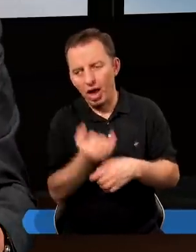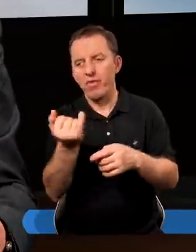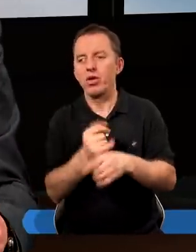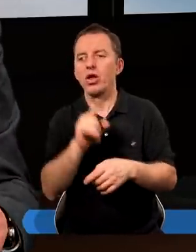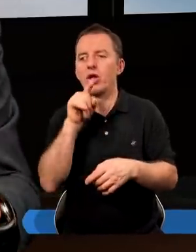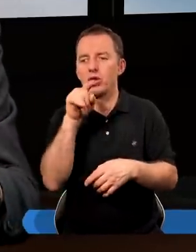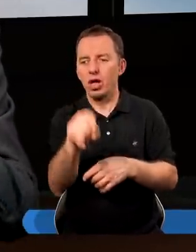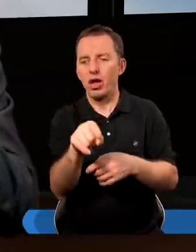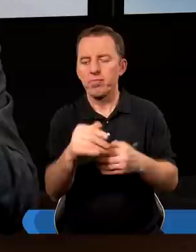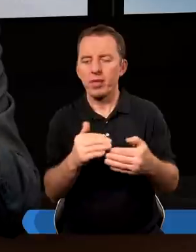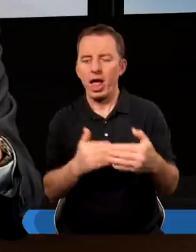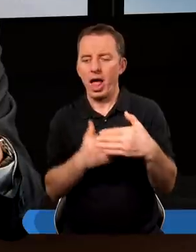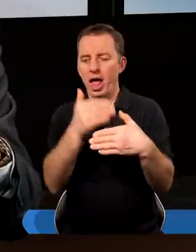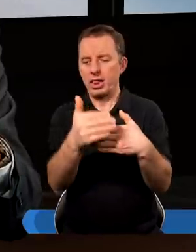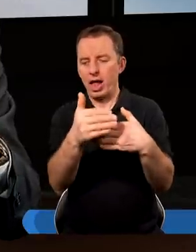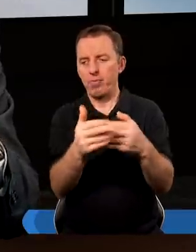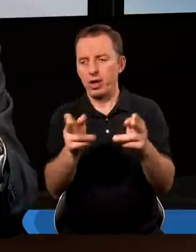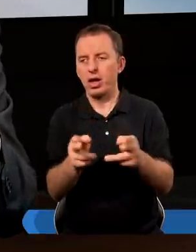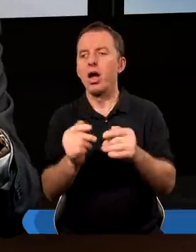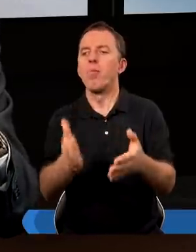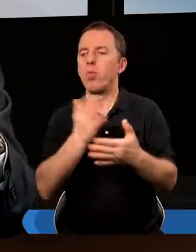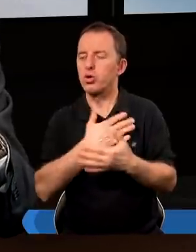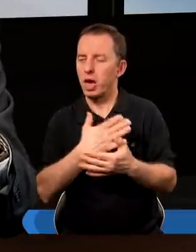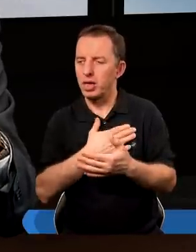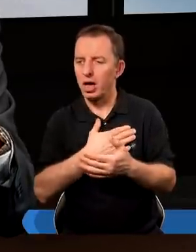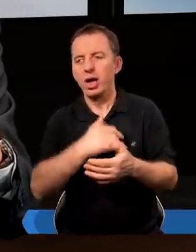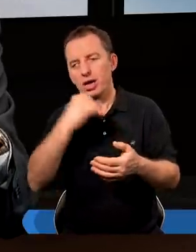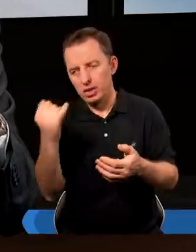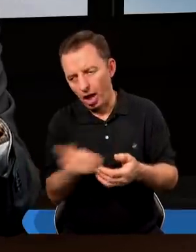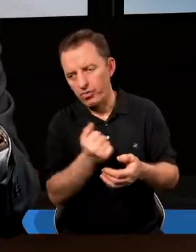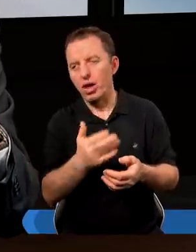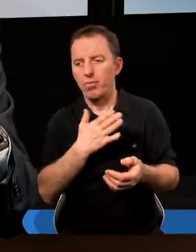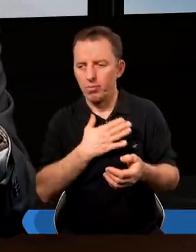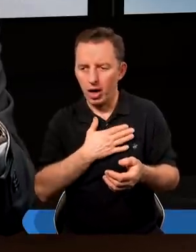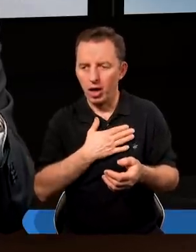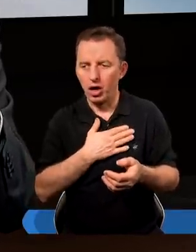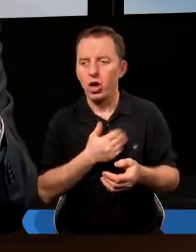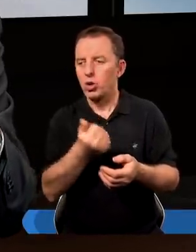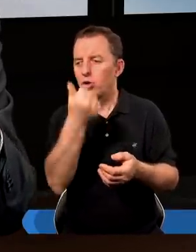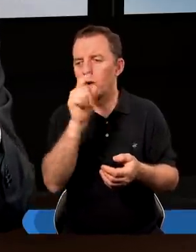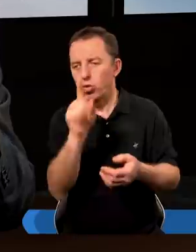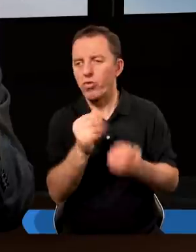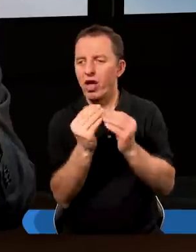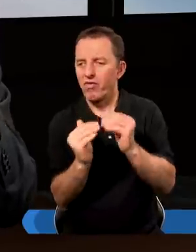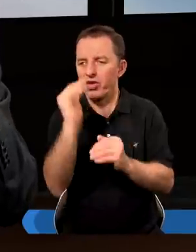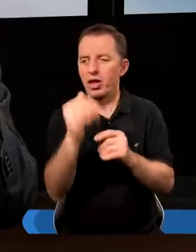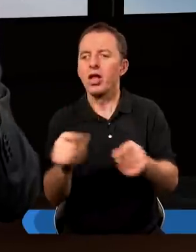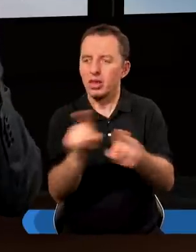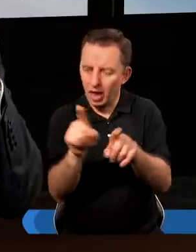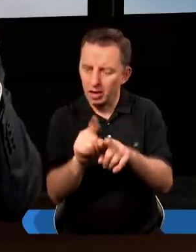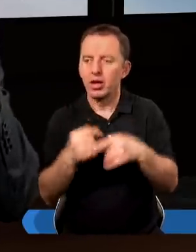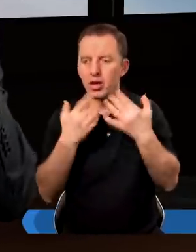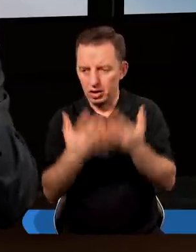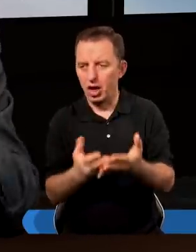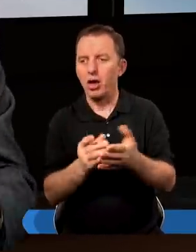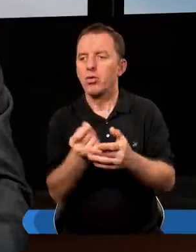jakikolwiek osiągniemy etap w posiadaniu, zawsze będzie ktoś, kto ma przynajmniej złotówkę jedną więcej i my chcemy mieć też tą